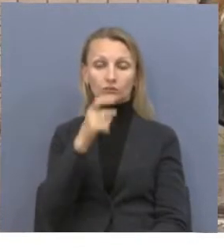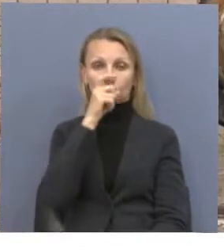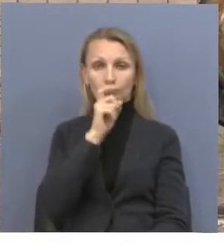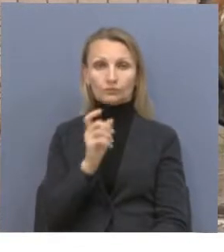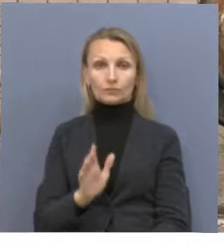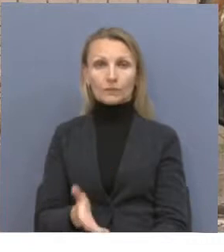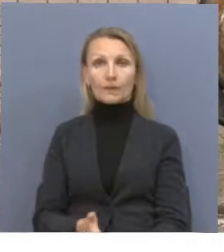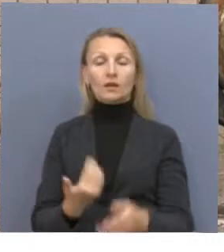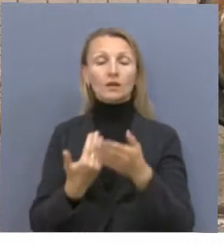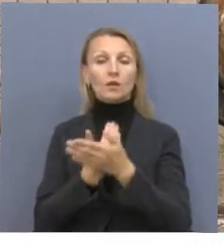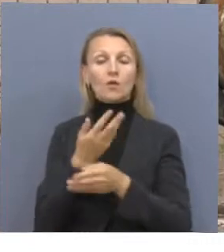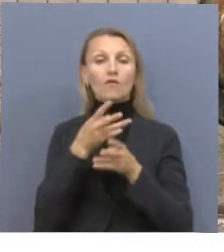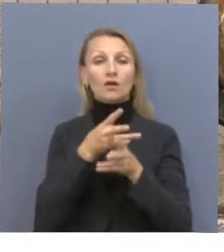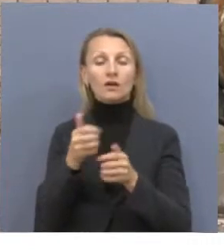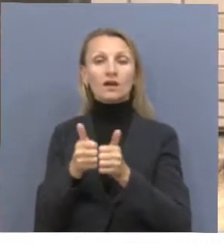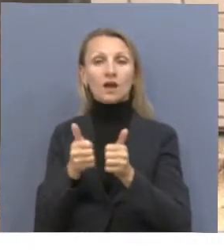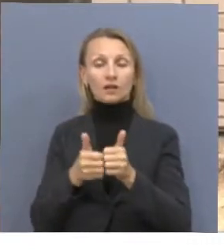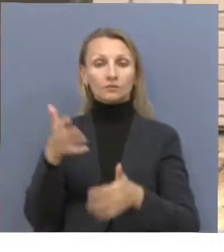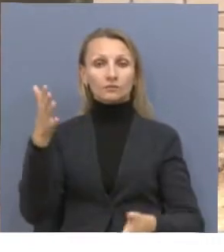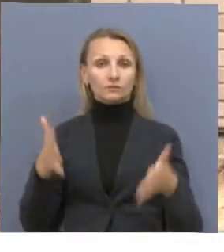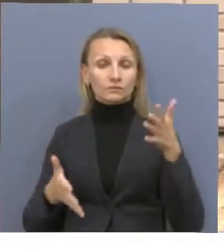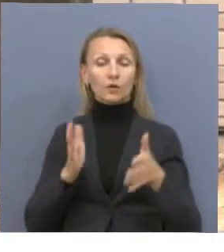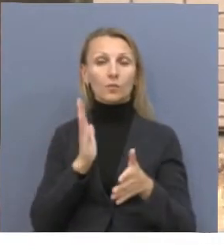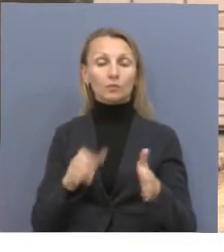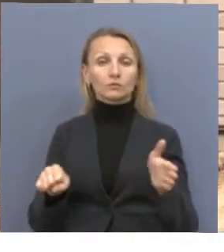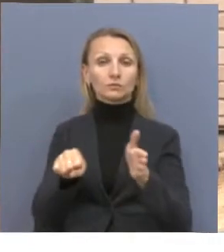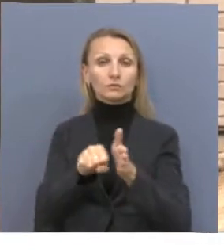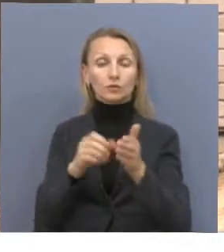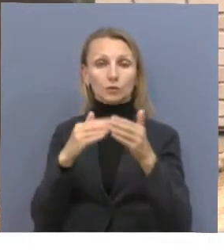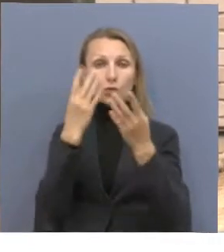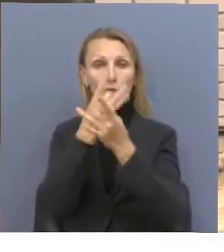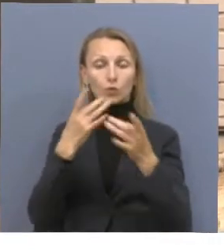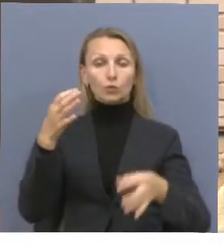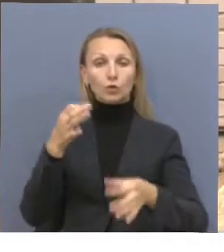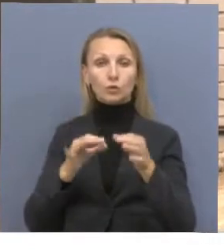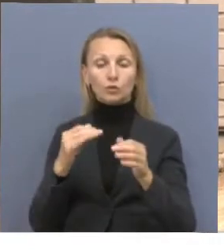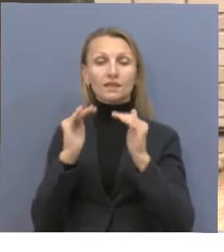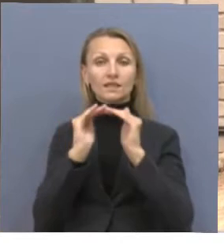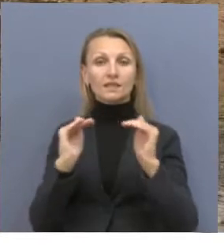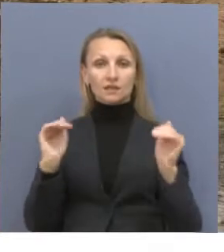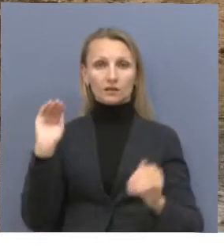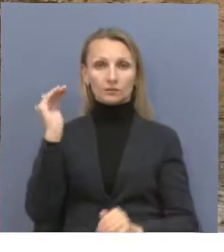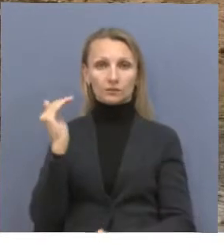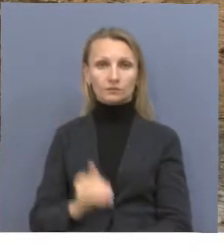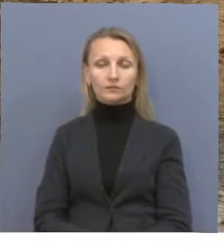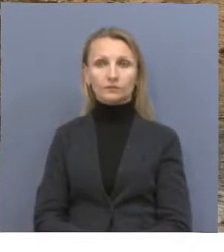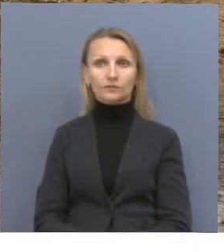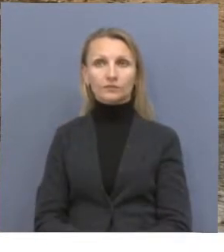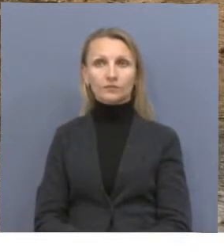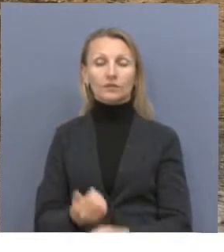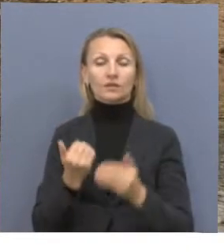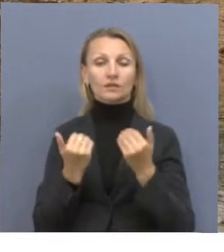котельной наряду с многоэтажными жилыми домами будут подключены здания, суда, дом культуры и детский сад. На данный момент